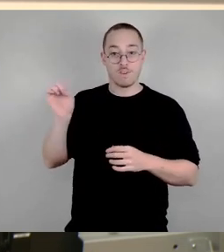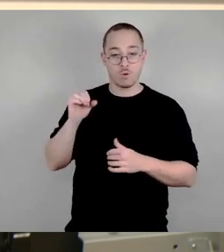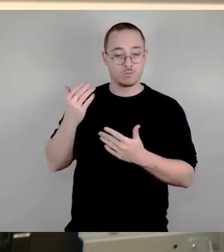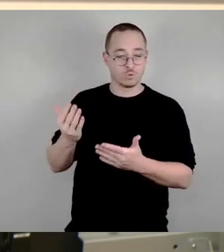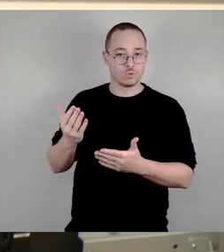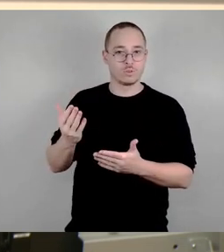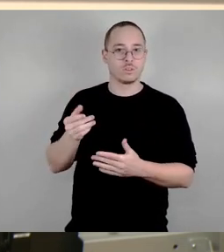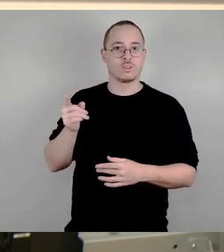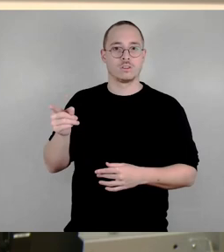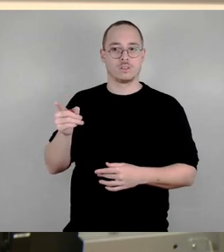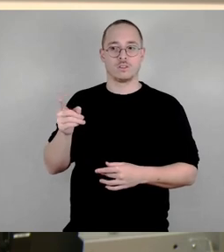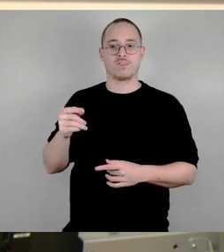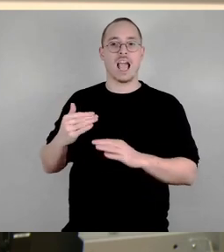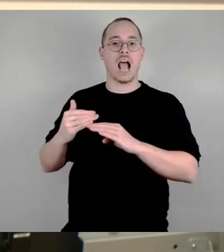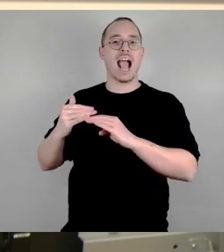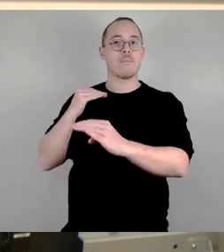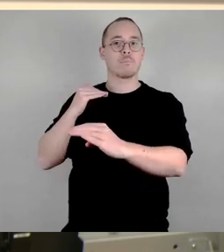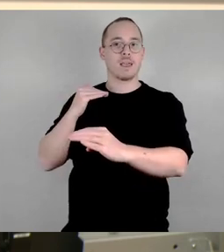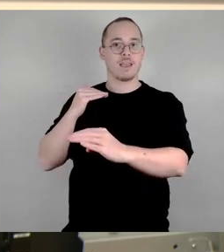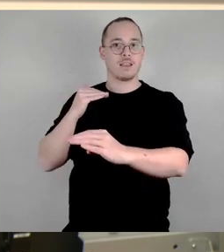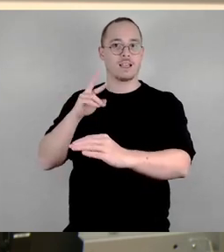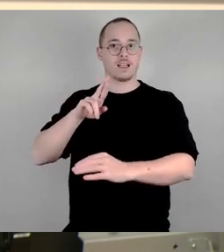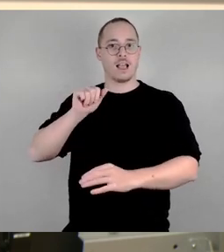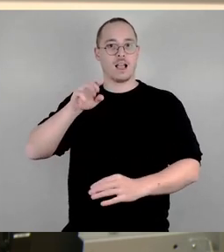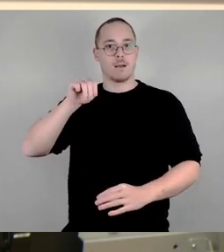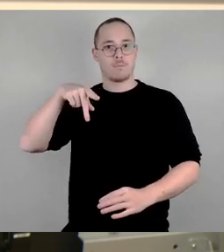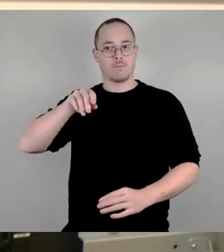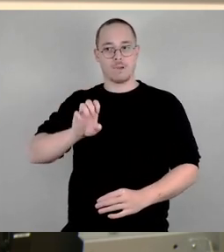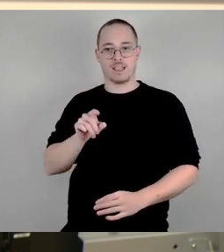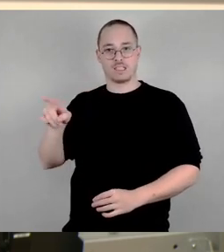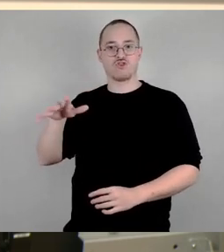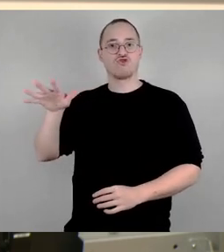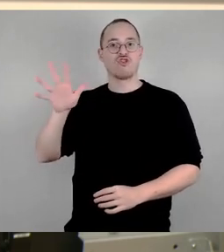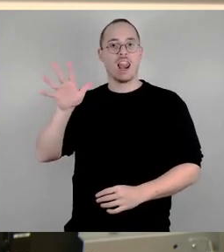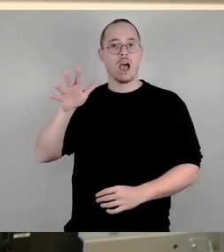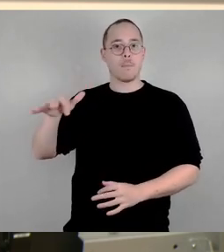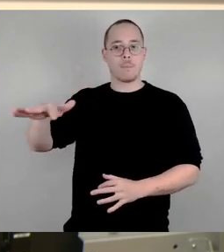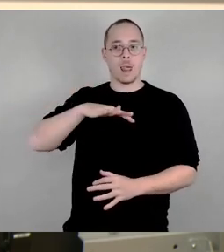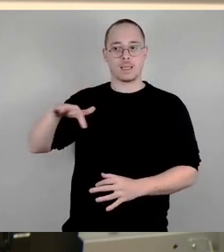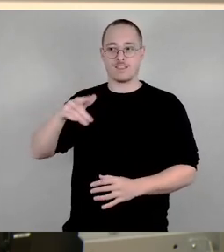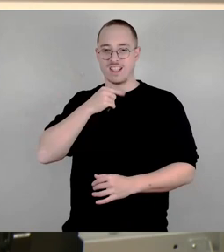dass wir dort diesen Verkehrsversuch nicht durchführen. Und jetzt wollen wir das ein bisschen, wie gesagt, sortieren.